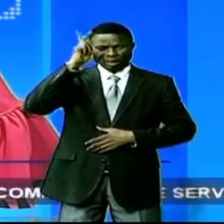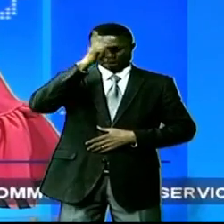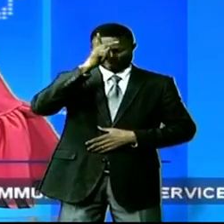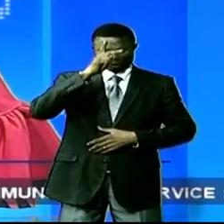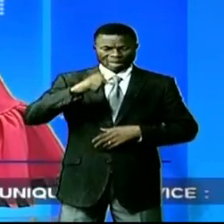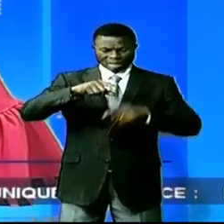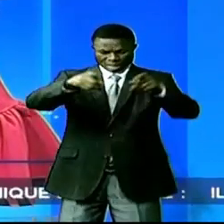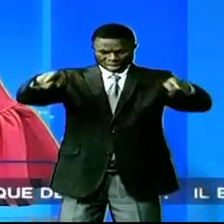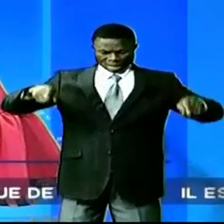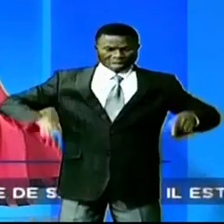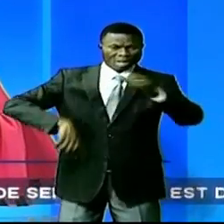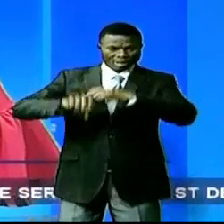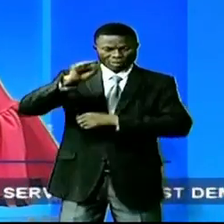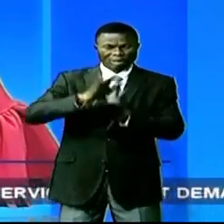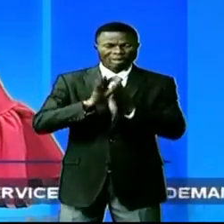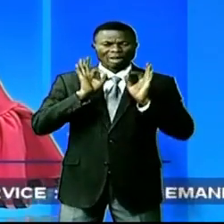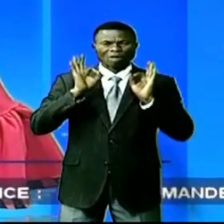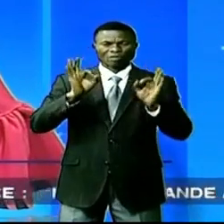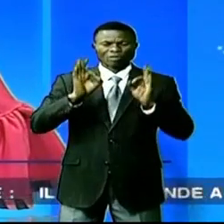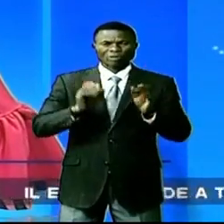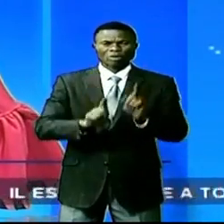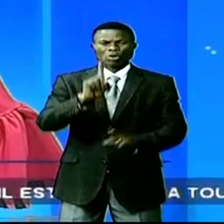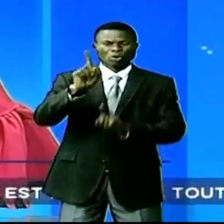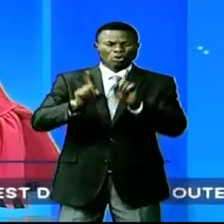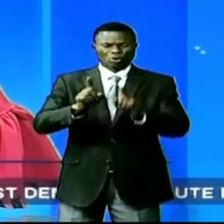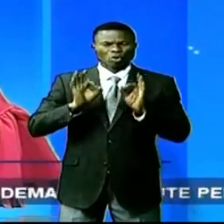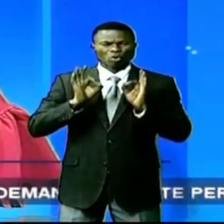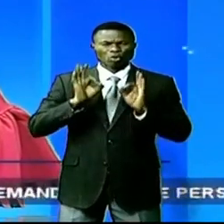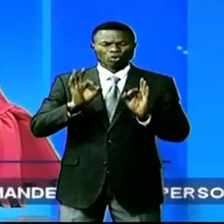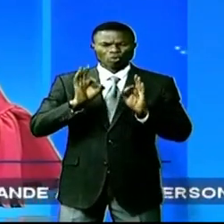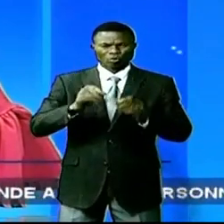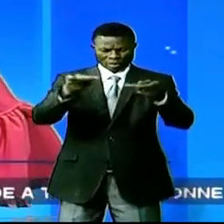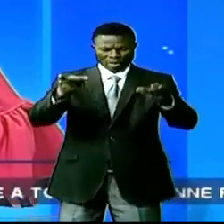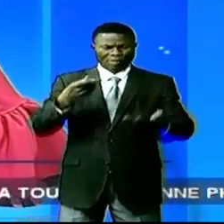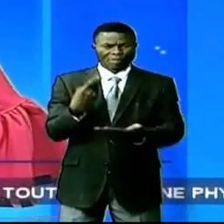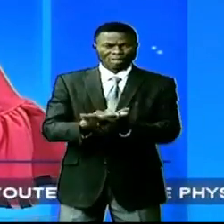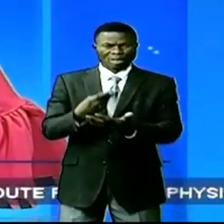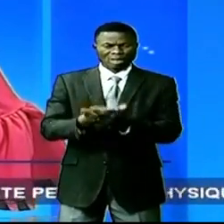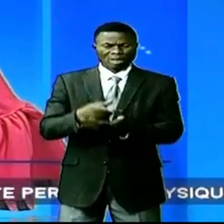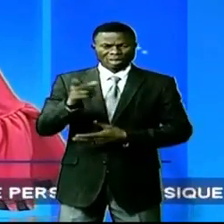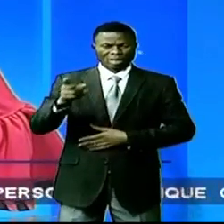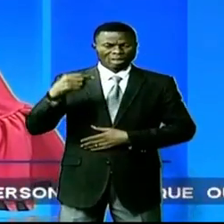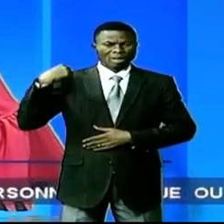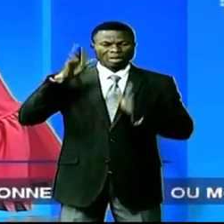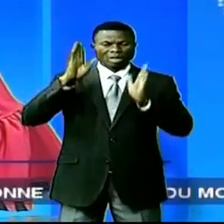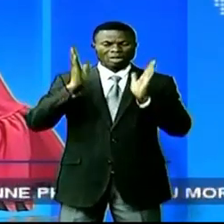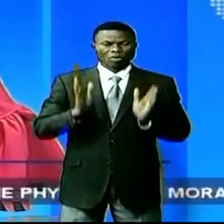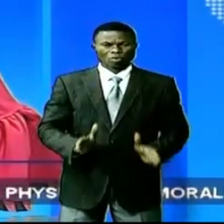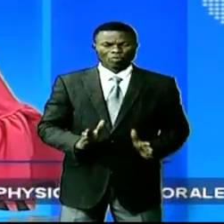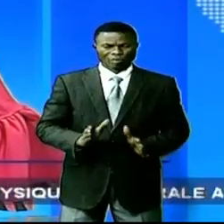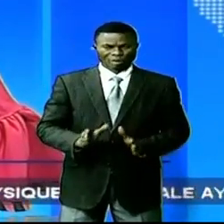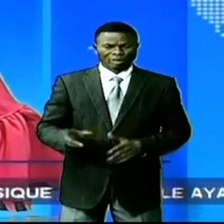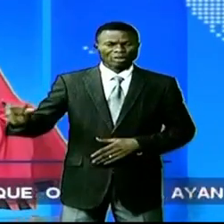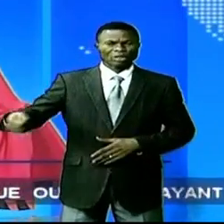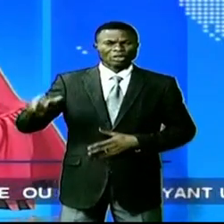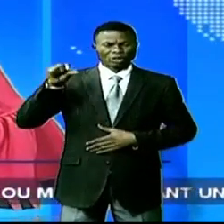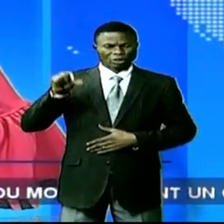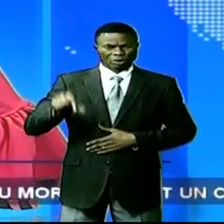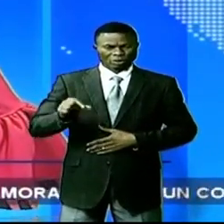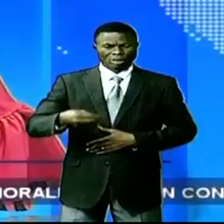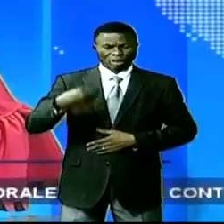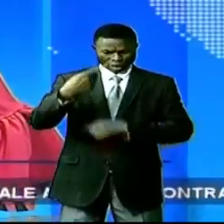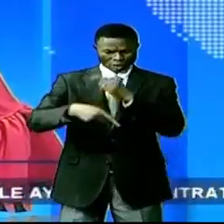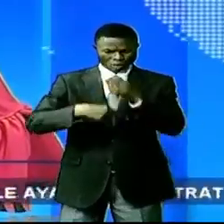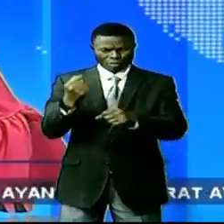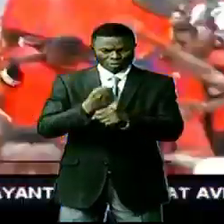bientôt point neuf, avec même une pelouse synthétique sur le terrain de football. C'est le gouverneur Jacques Kamboula-Katoué qui a